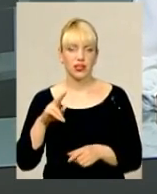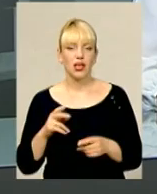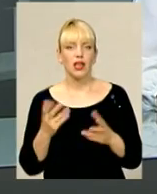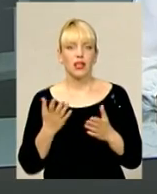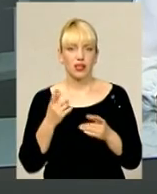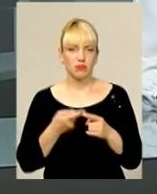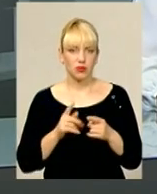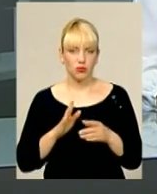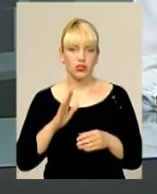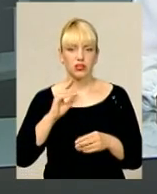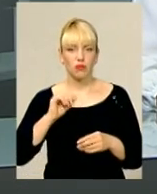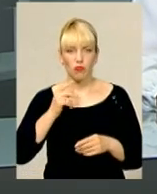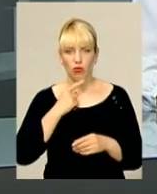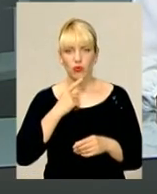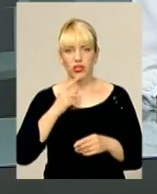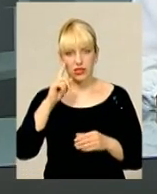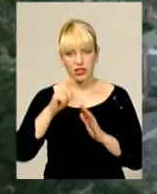спробувала дізнатися моя колега.